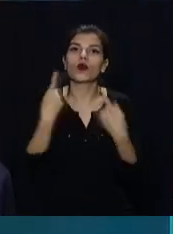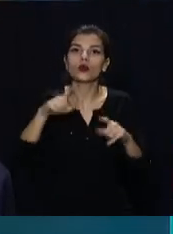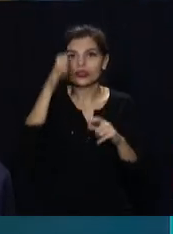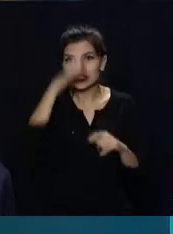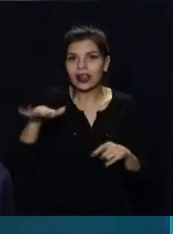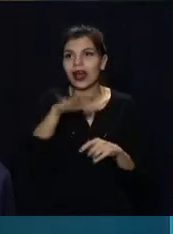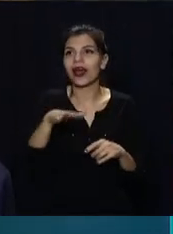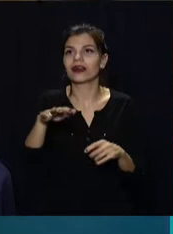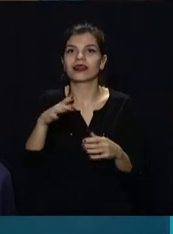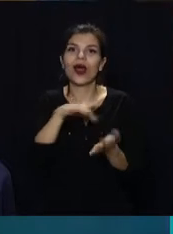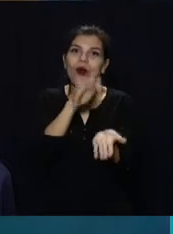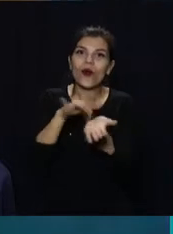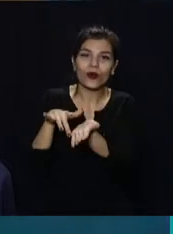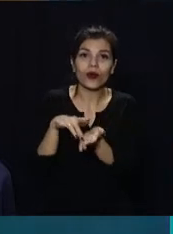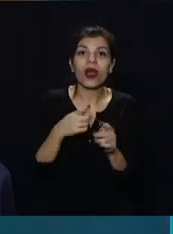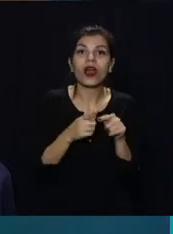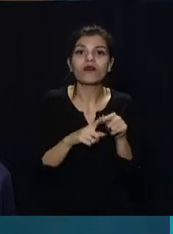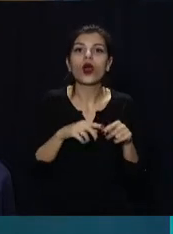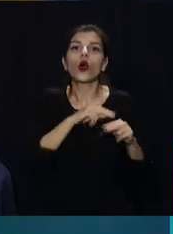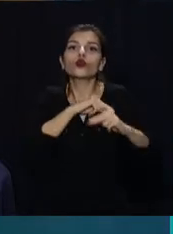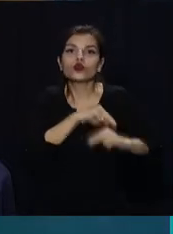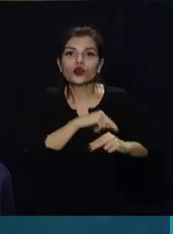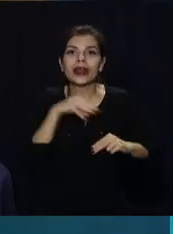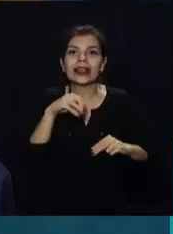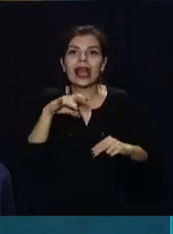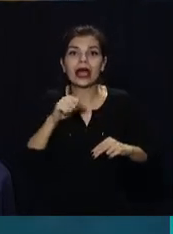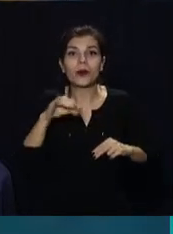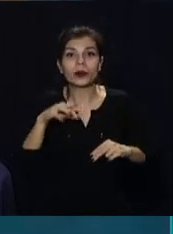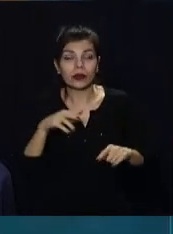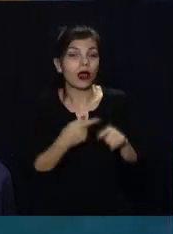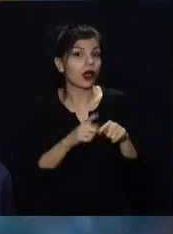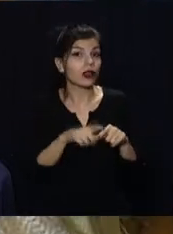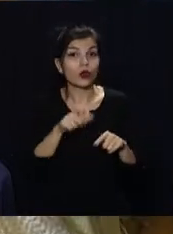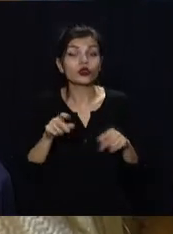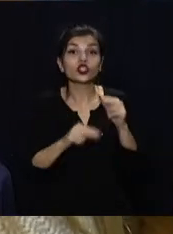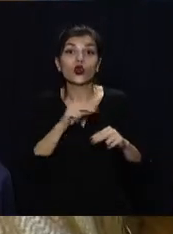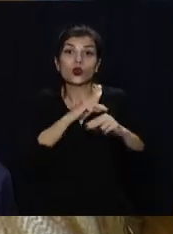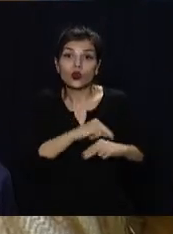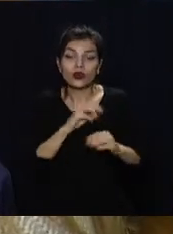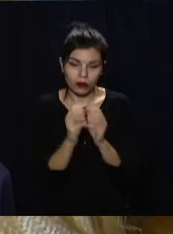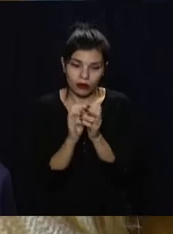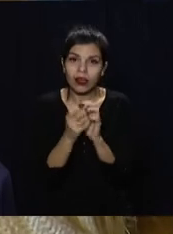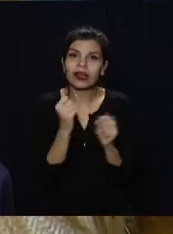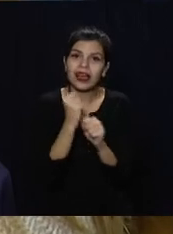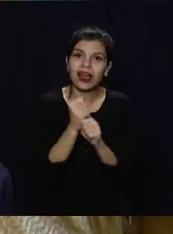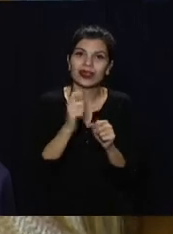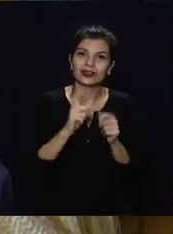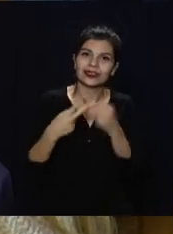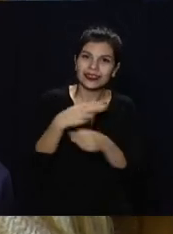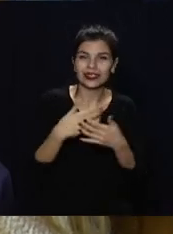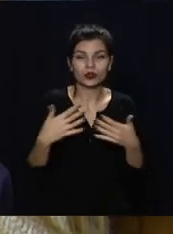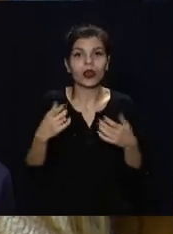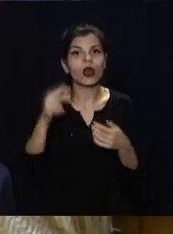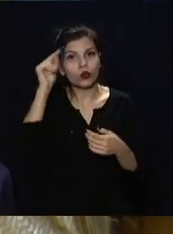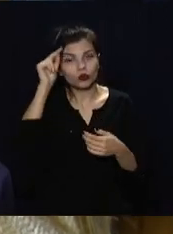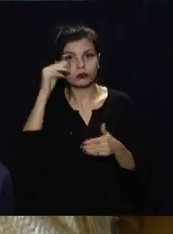Ізначально це називається трудотерапія, коли люди послідом труда ручного, вони приймають якісь навыки.